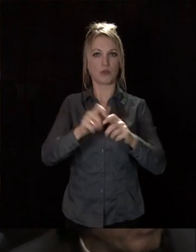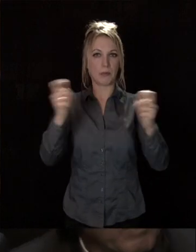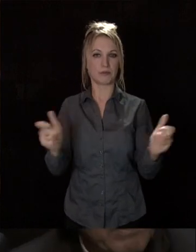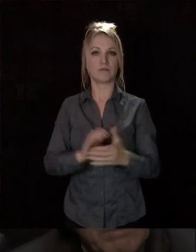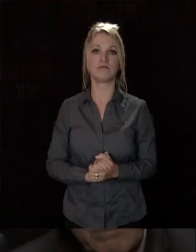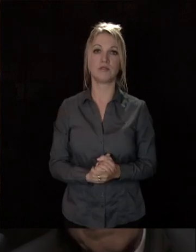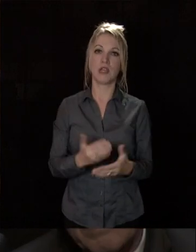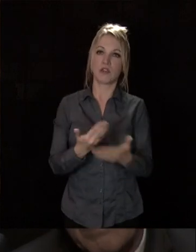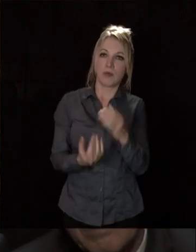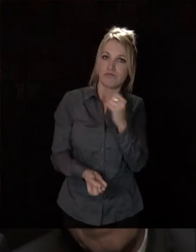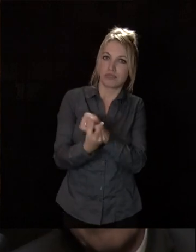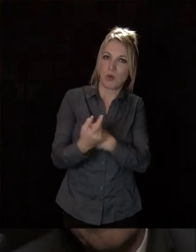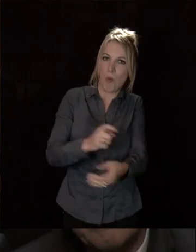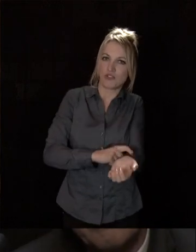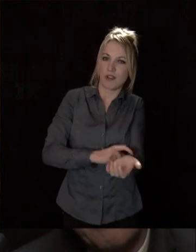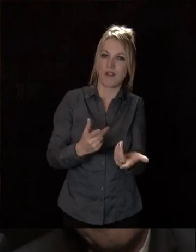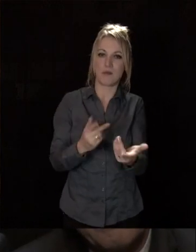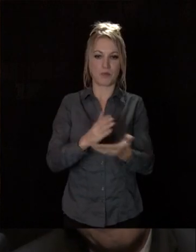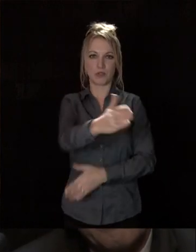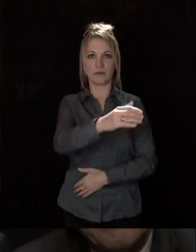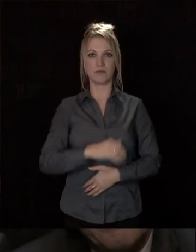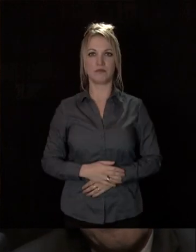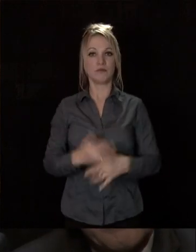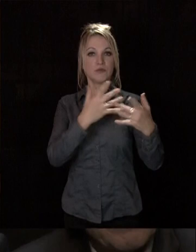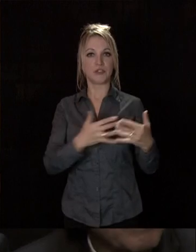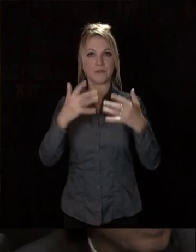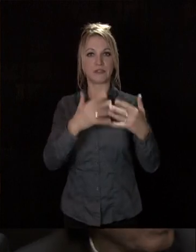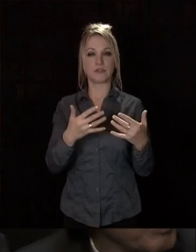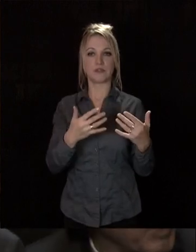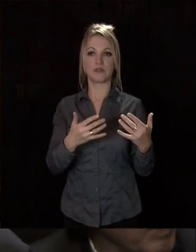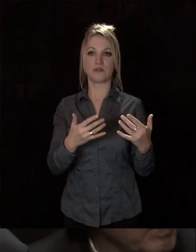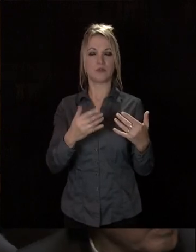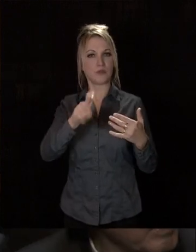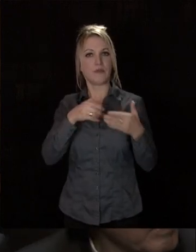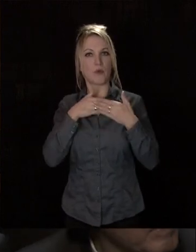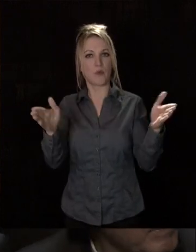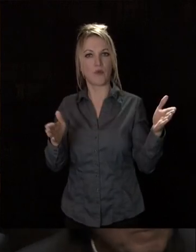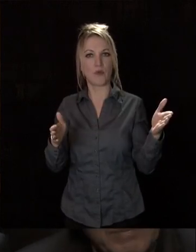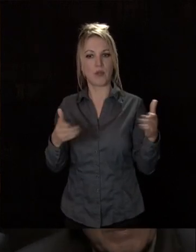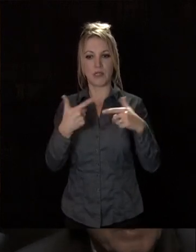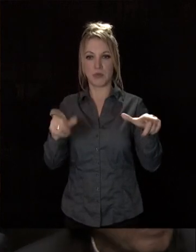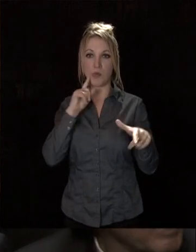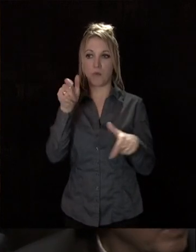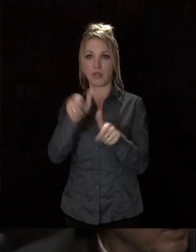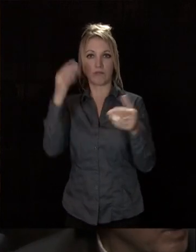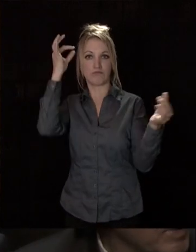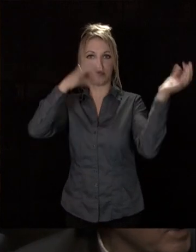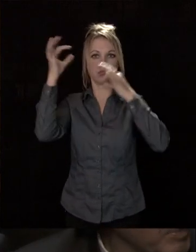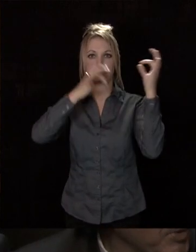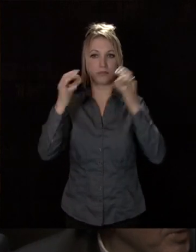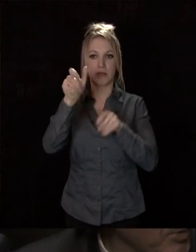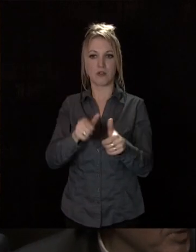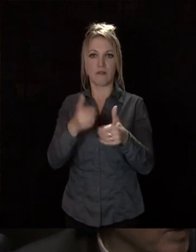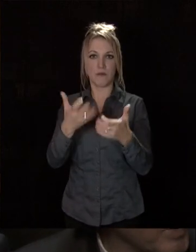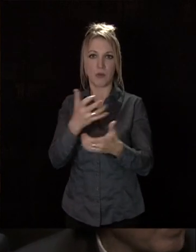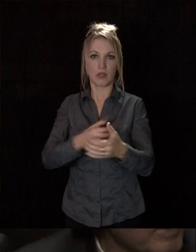originalité du projet. Les données produites seront ouvertes et mises à disposition de la créativité des porteurs de